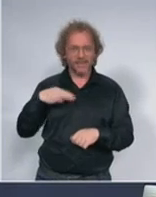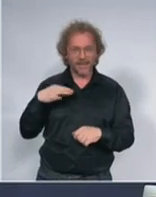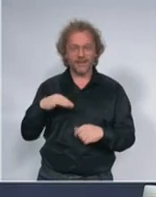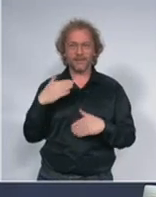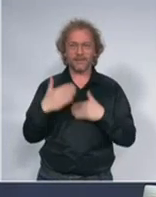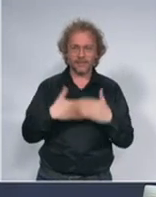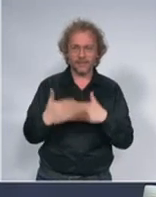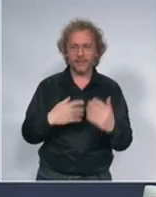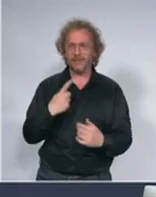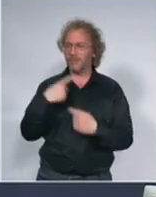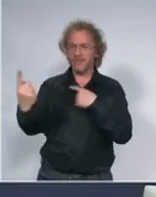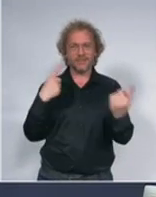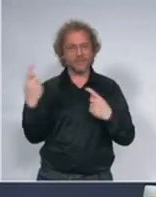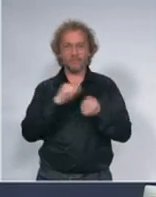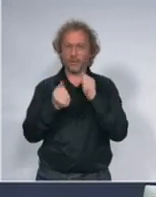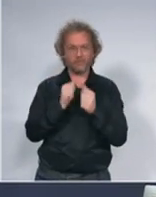društvo nećemo pobediti.